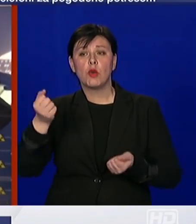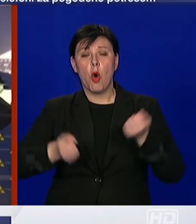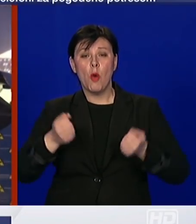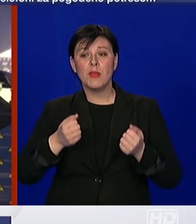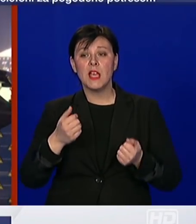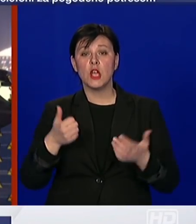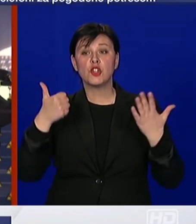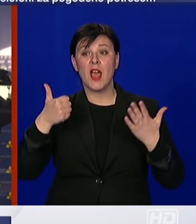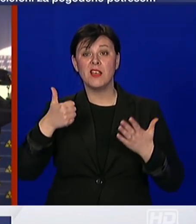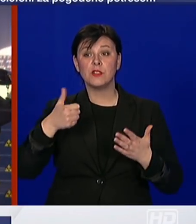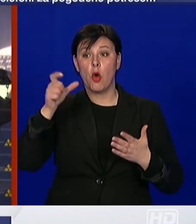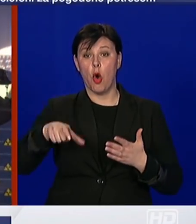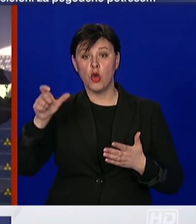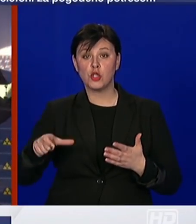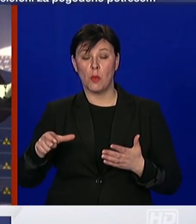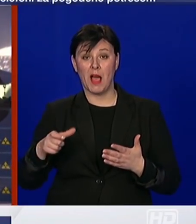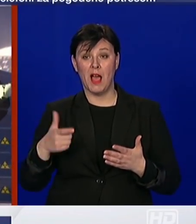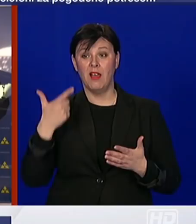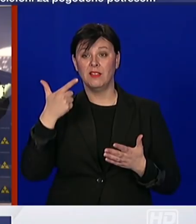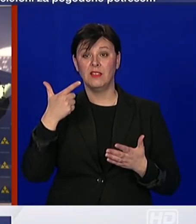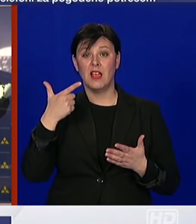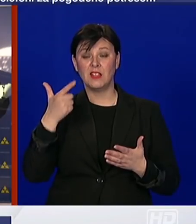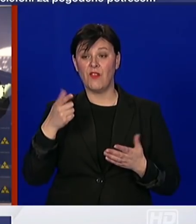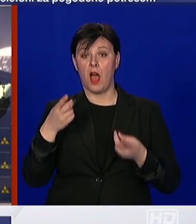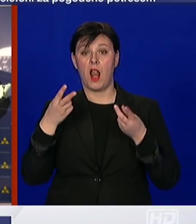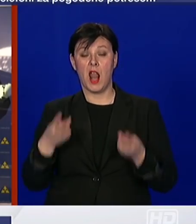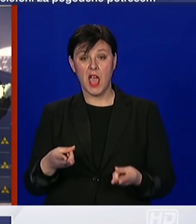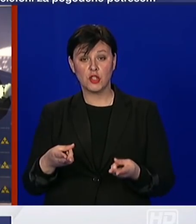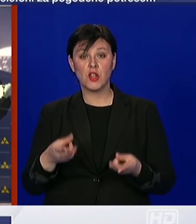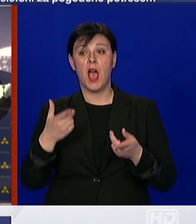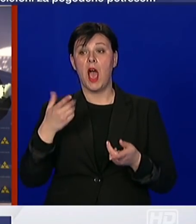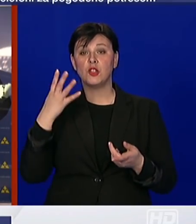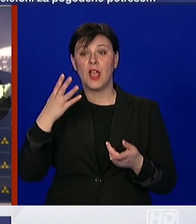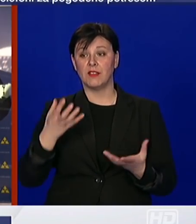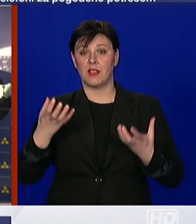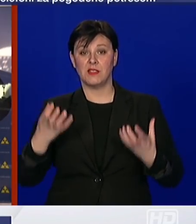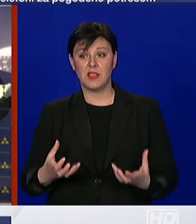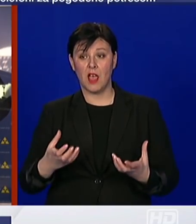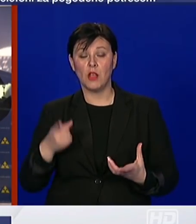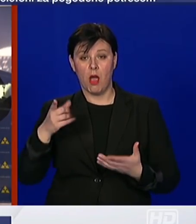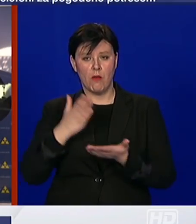dva ležeća, četiri pacijenta sjedeća, da su zvali nadležne službe, da nisu dobili odgovor na to.